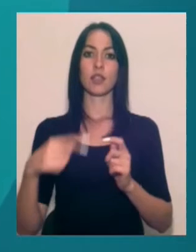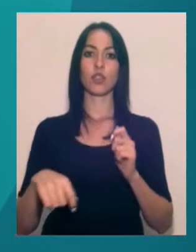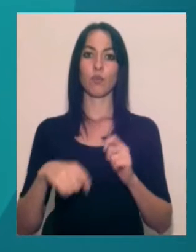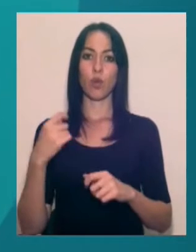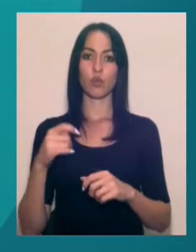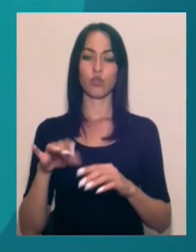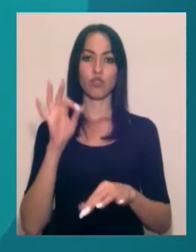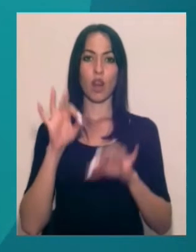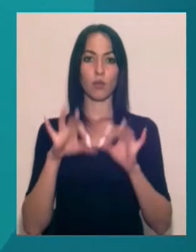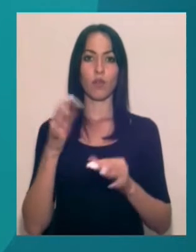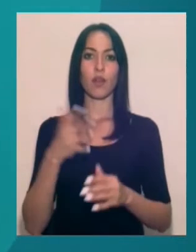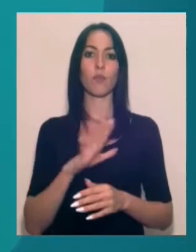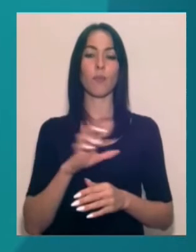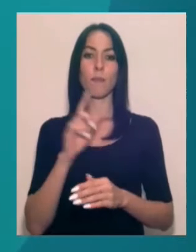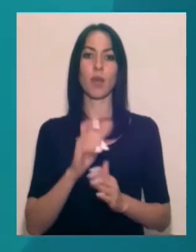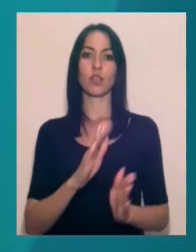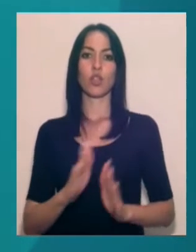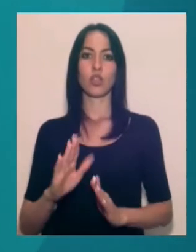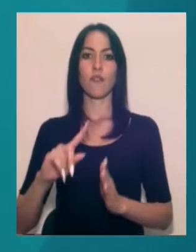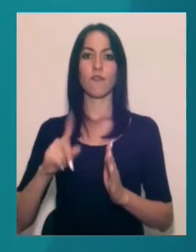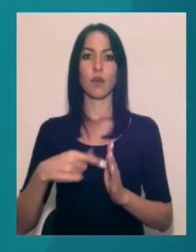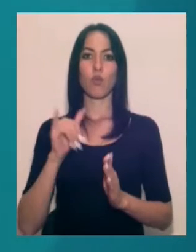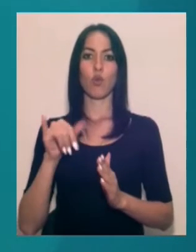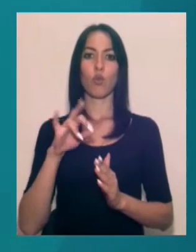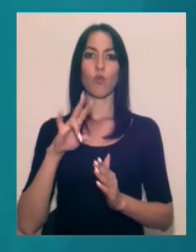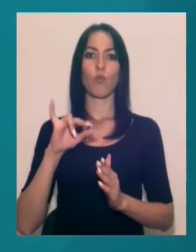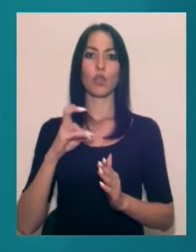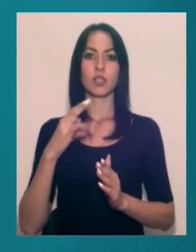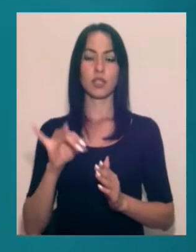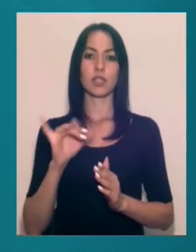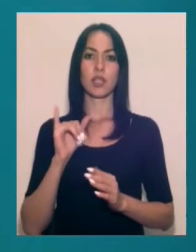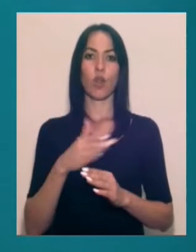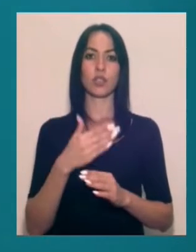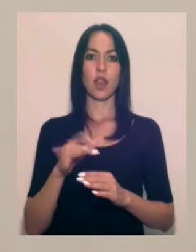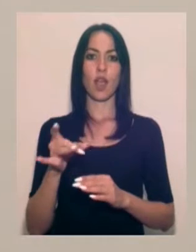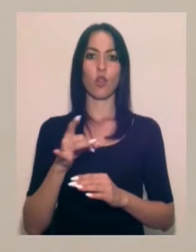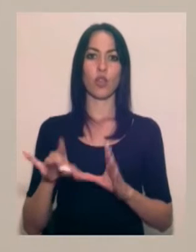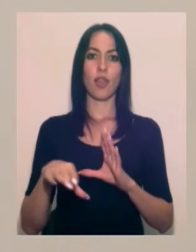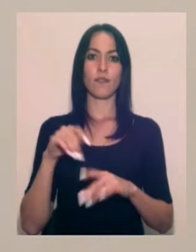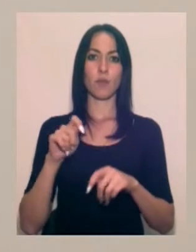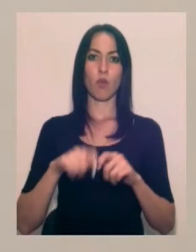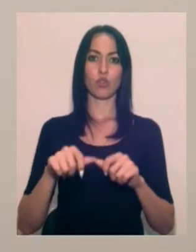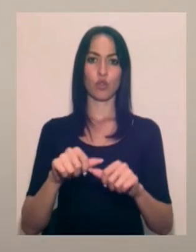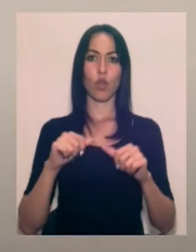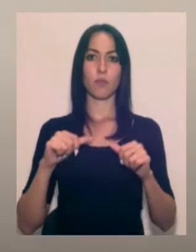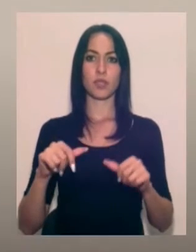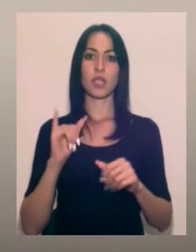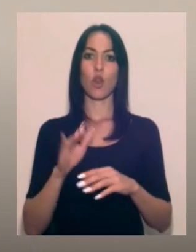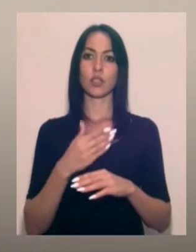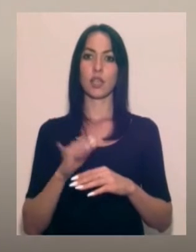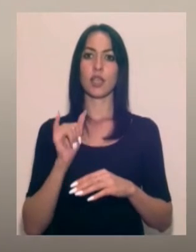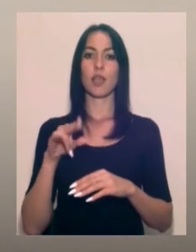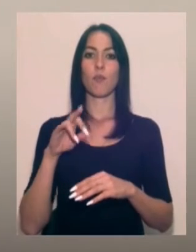жеребкування, яке відбувалося без дотримання вимог у Подільській та Роздільнянській районних виборчих комісіях. Роздільнянська і Подільська